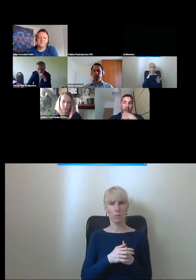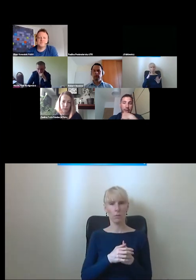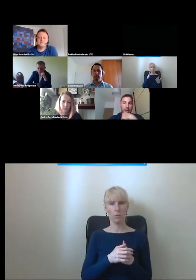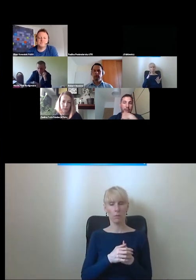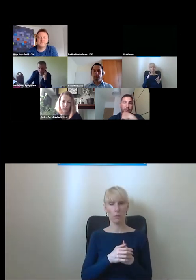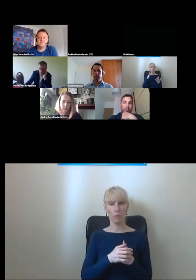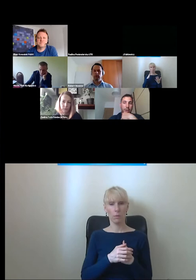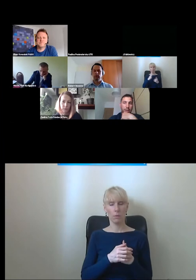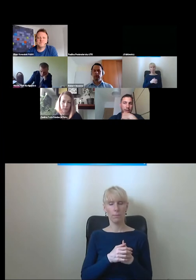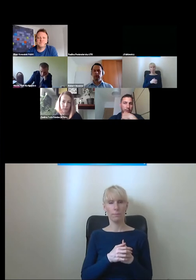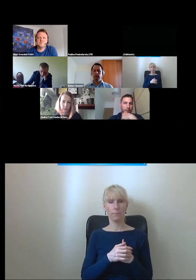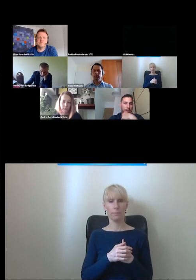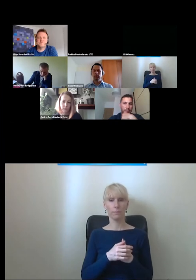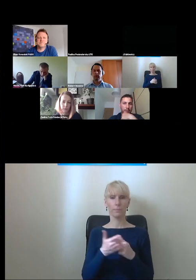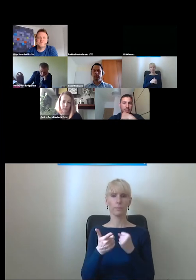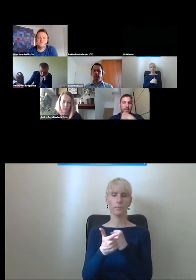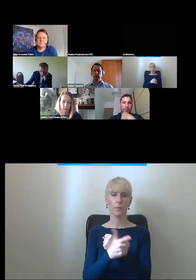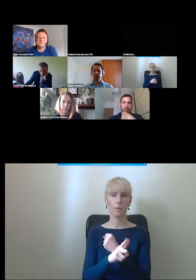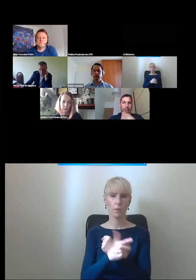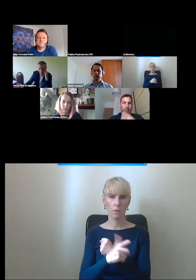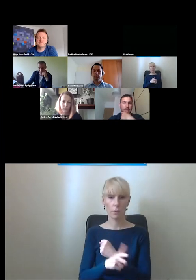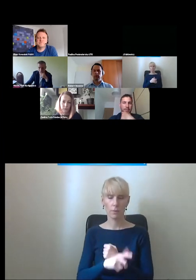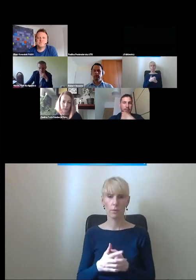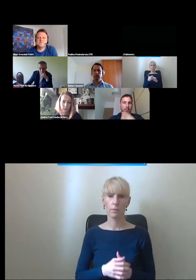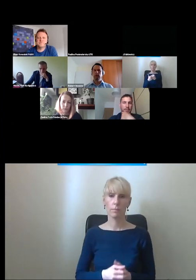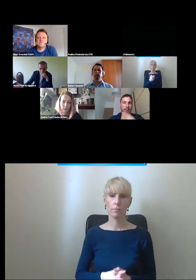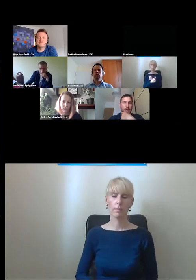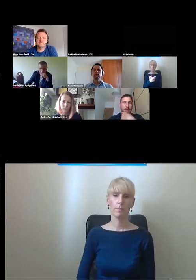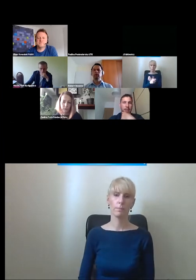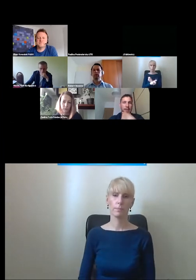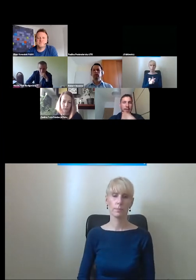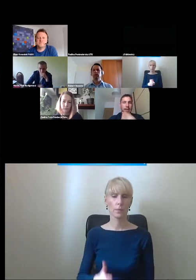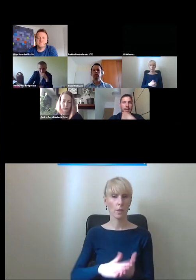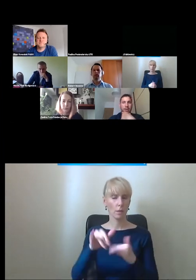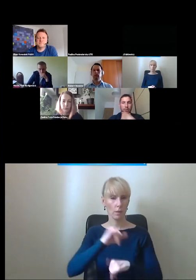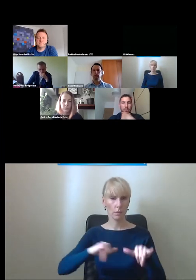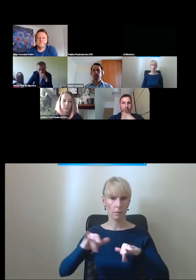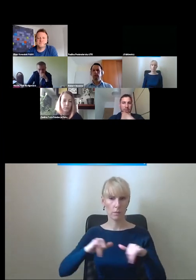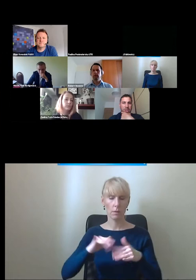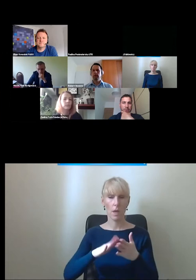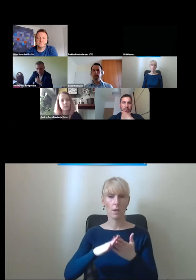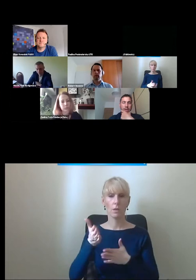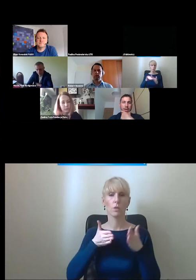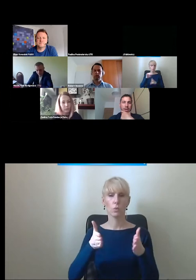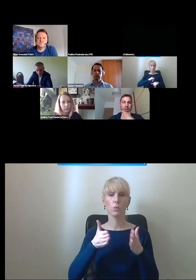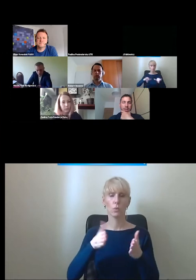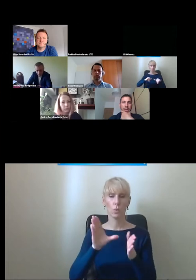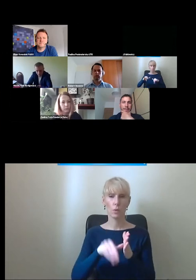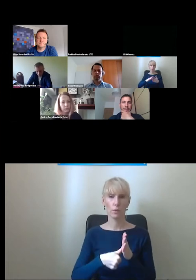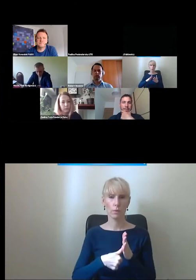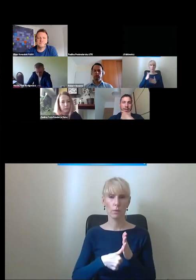na tej pory linii, które w tej chwili w Warszawie posiadamy, zaraz będą dwie. Zarząd Dróg Miejskich, czyli moja